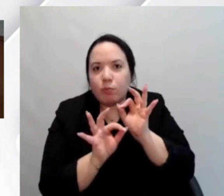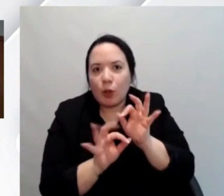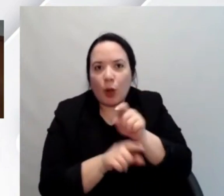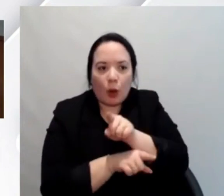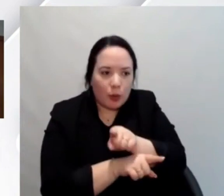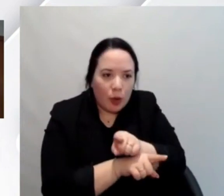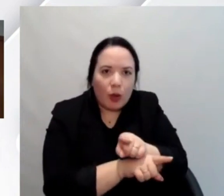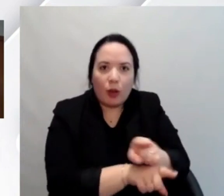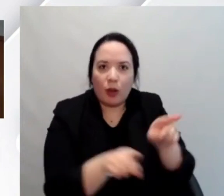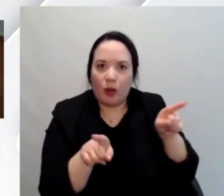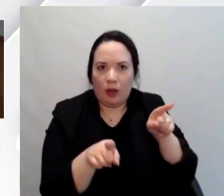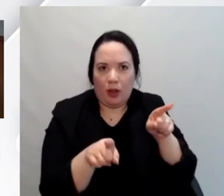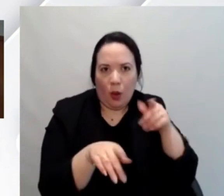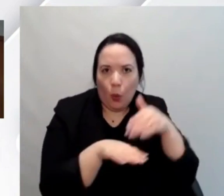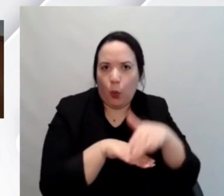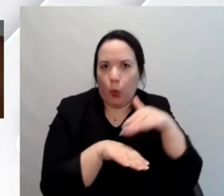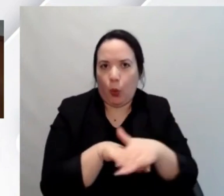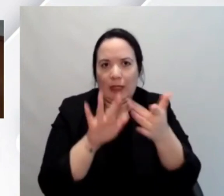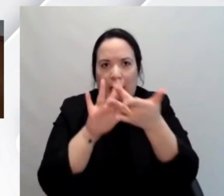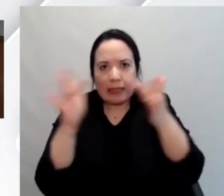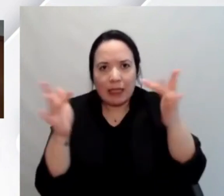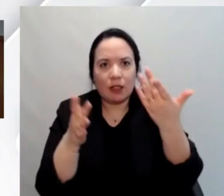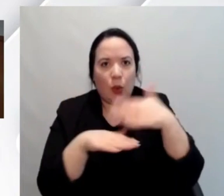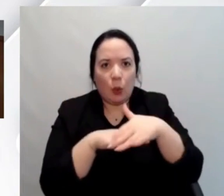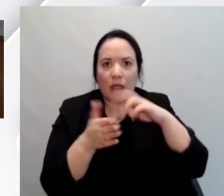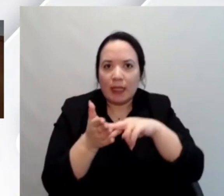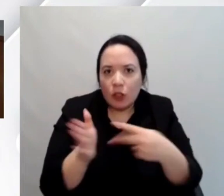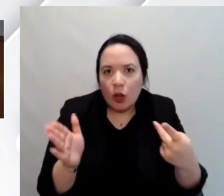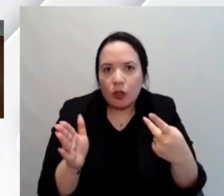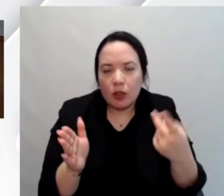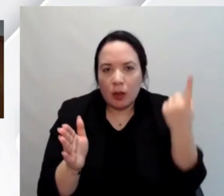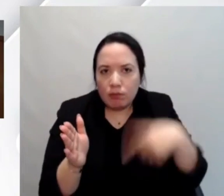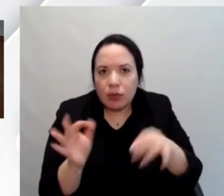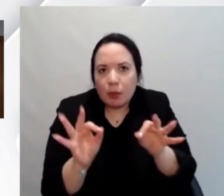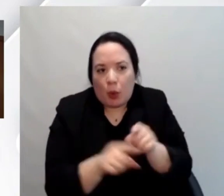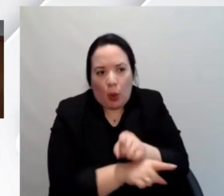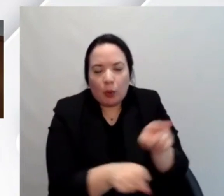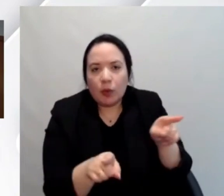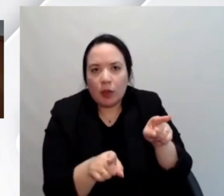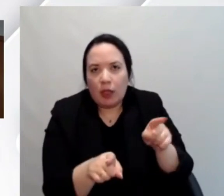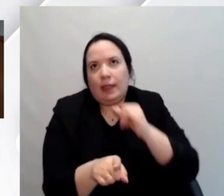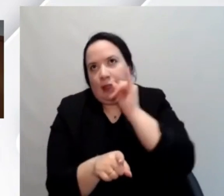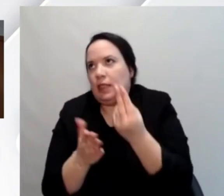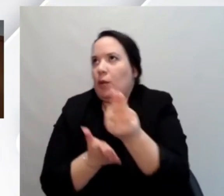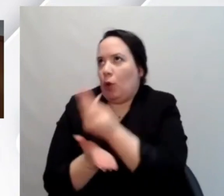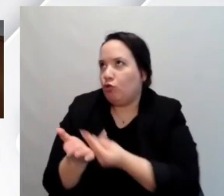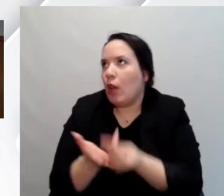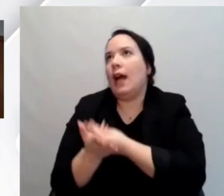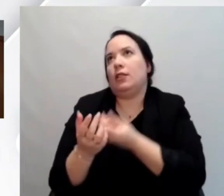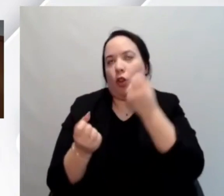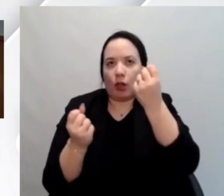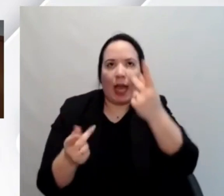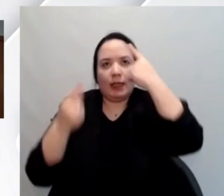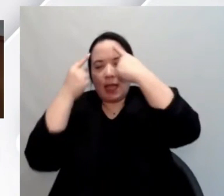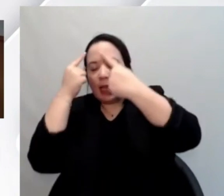sono i fruitori cioè coloro che alla fine dovranno utilizzare questi servizi cioè perché si progettiamo le cose facciamo le